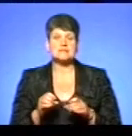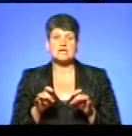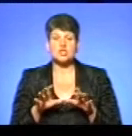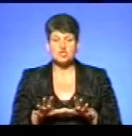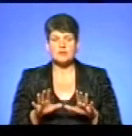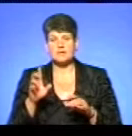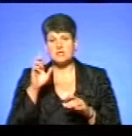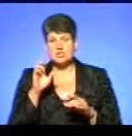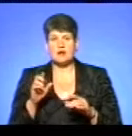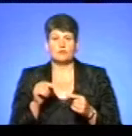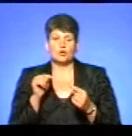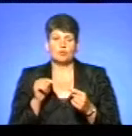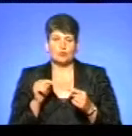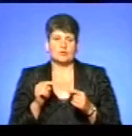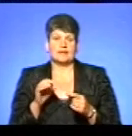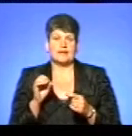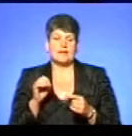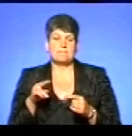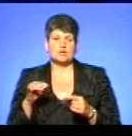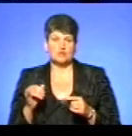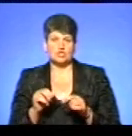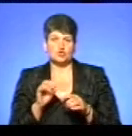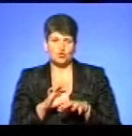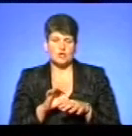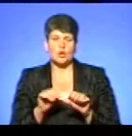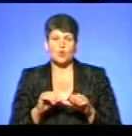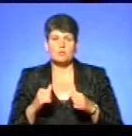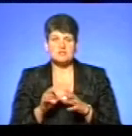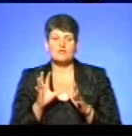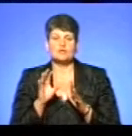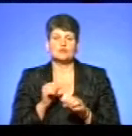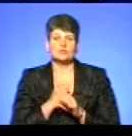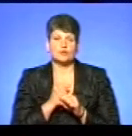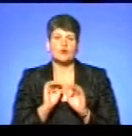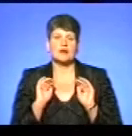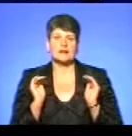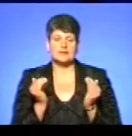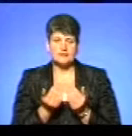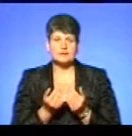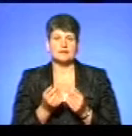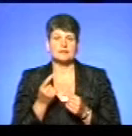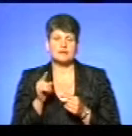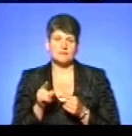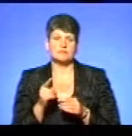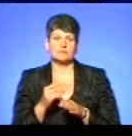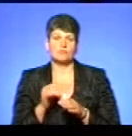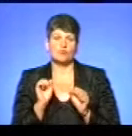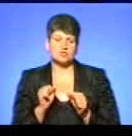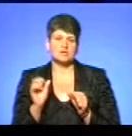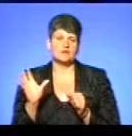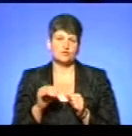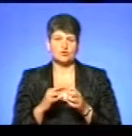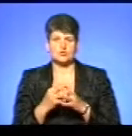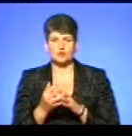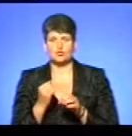незвичайної проти затишної комісії, при Шумській районі державні адміністрації, введено карантин, накладено на ті два двори, тут частково можна накладати на цілий населенний пункт,